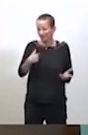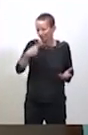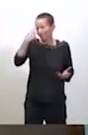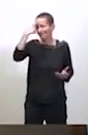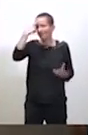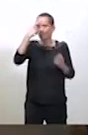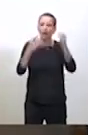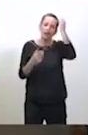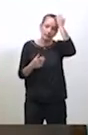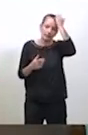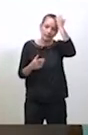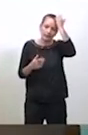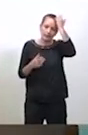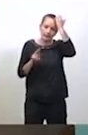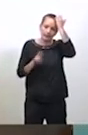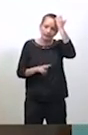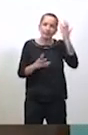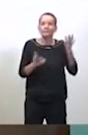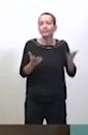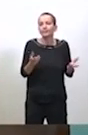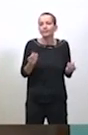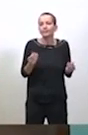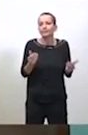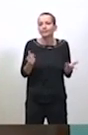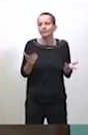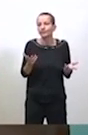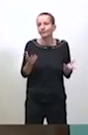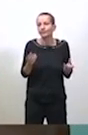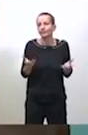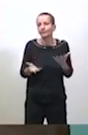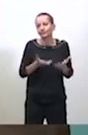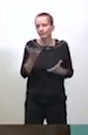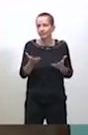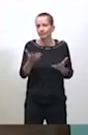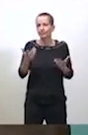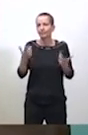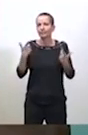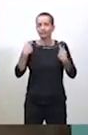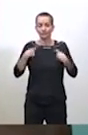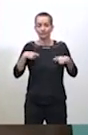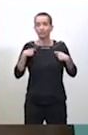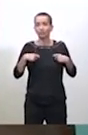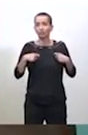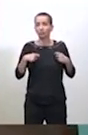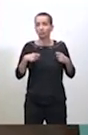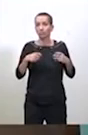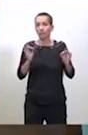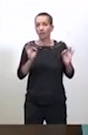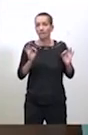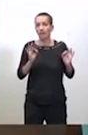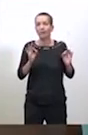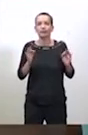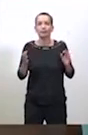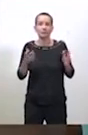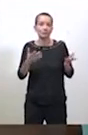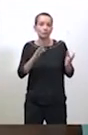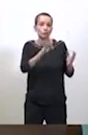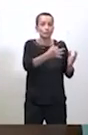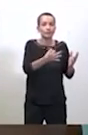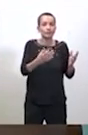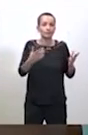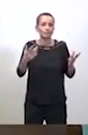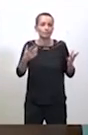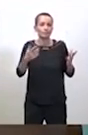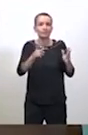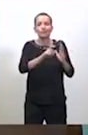En fait, nous n'avons pas pris en face de l'absence, enfin de ces dépensivités, nous n'avons pas pris les recettes liées à la restauration